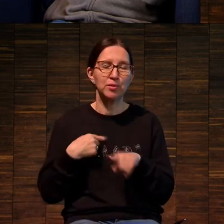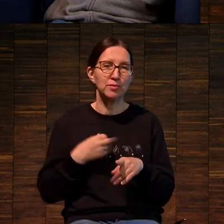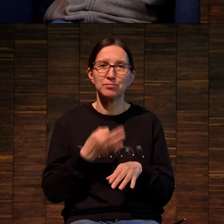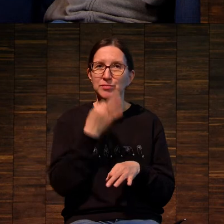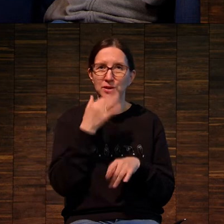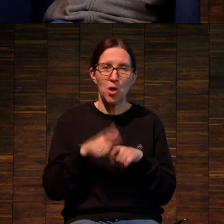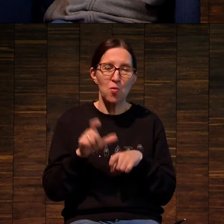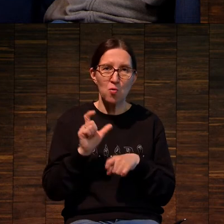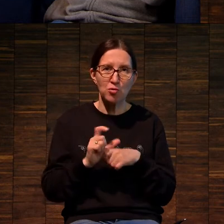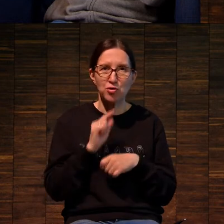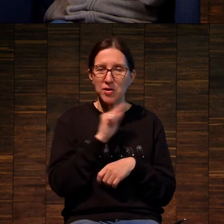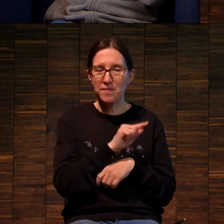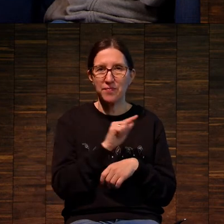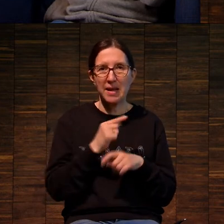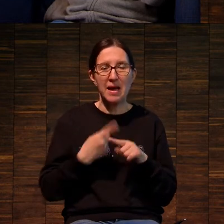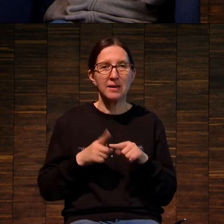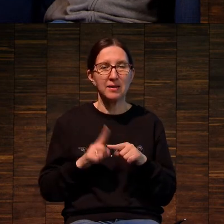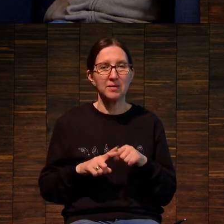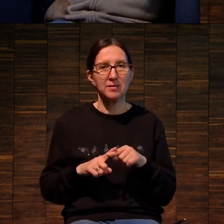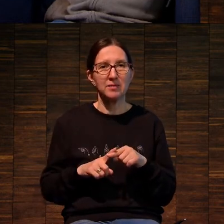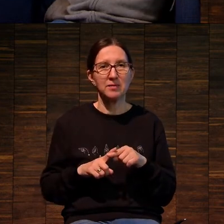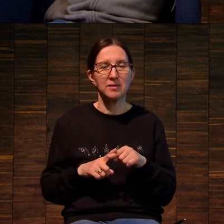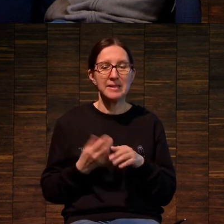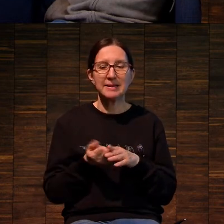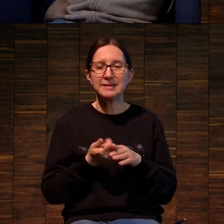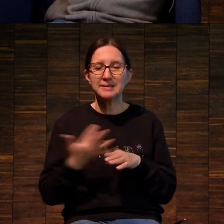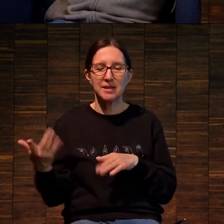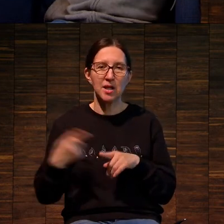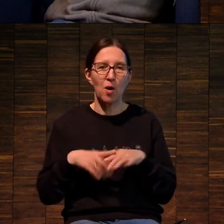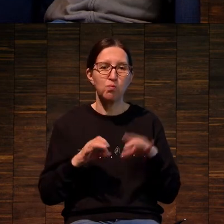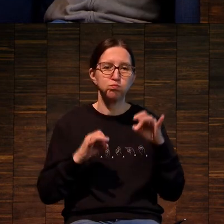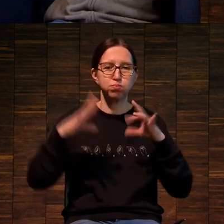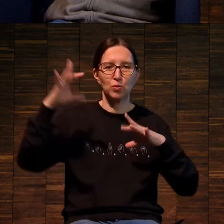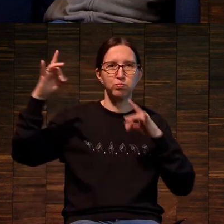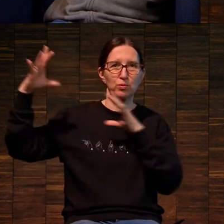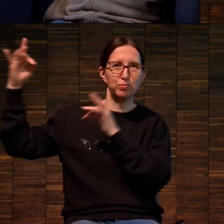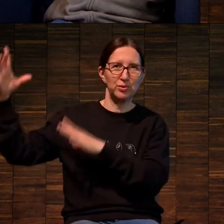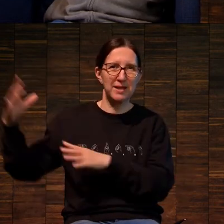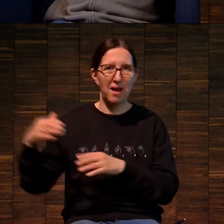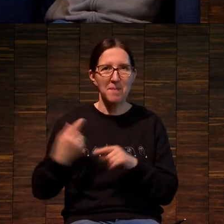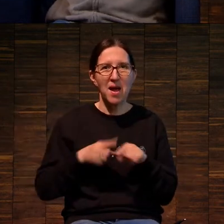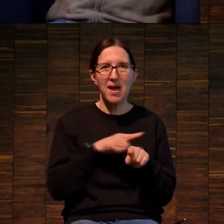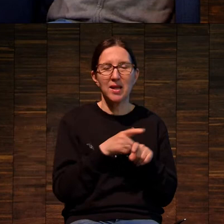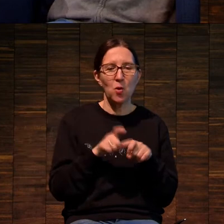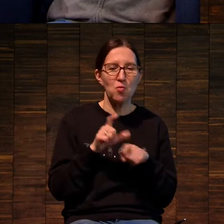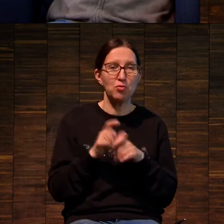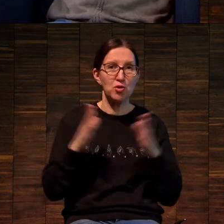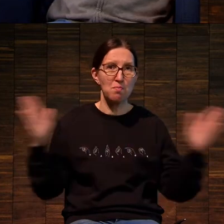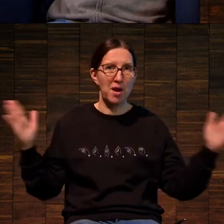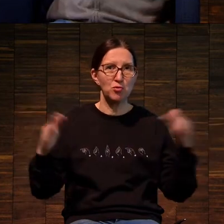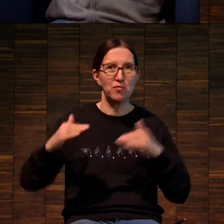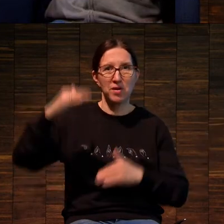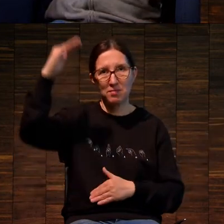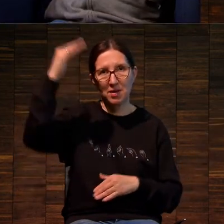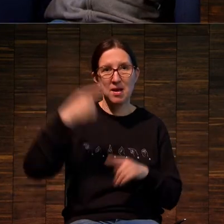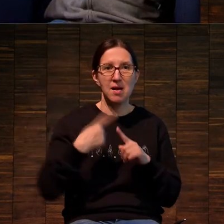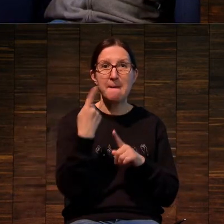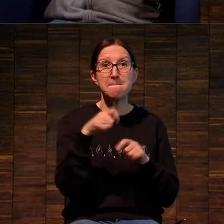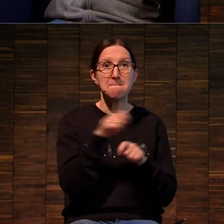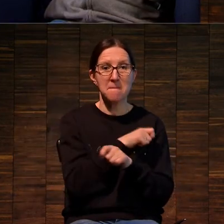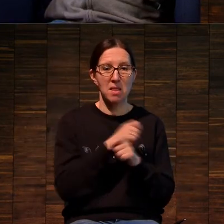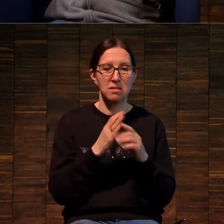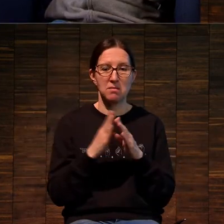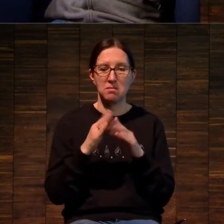вот эту вот серию с пузырями. Они довольно большого размера, они где-то метрового